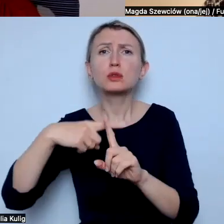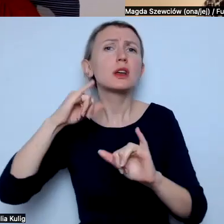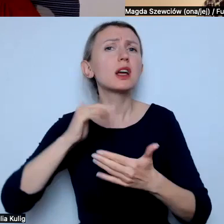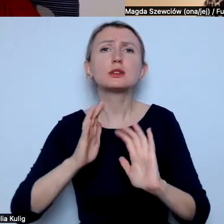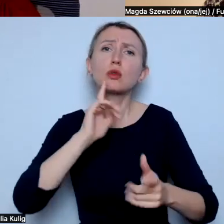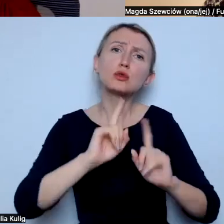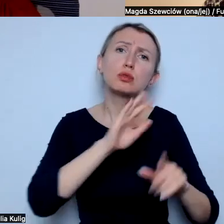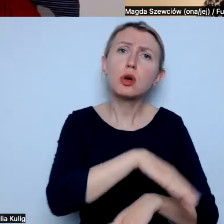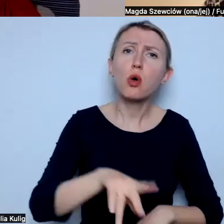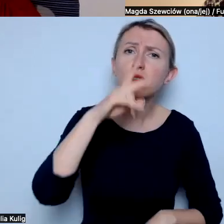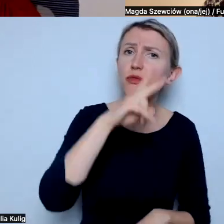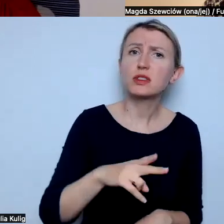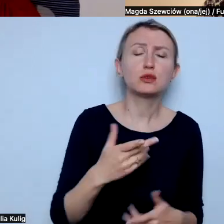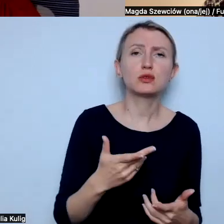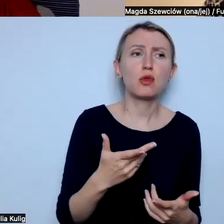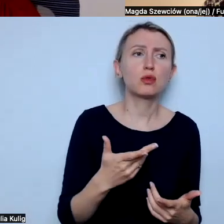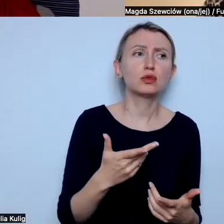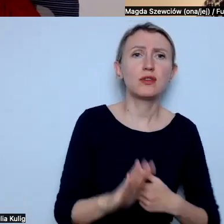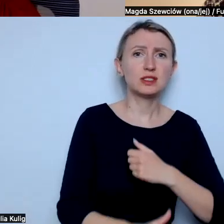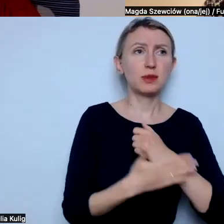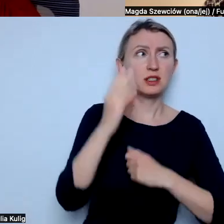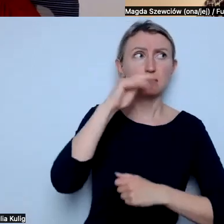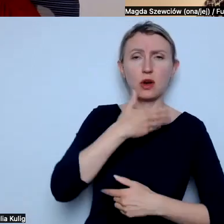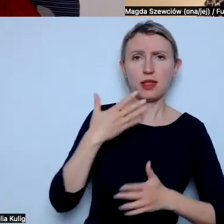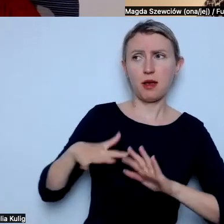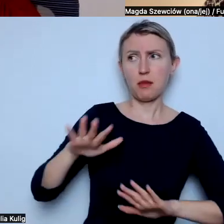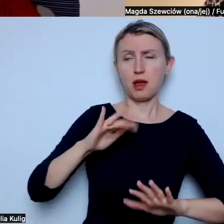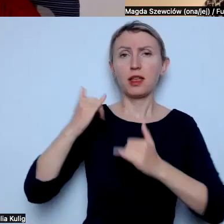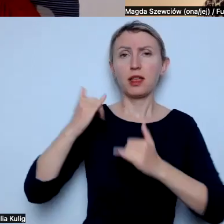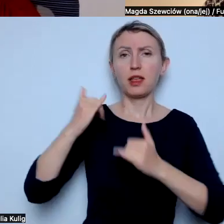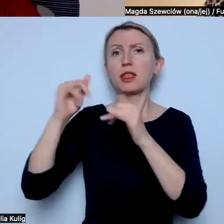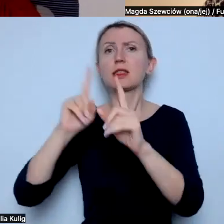widzą, że nie mają za wiele wsparcia w szkole, jak rozmawiać z innymi nauczycielami?